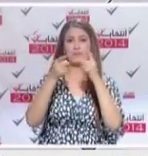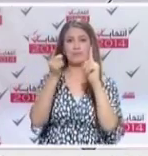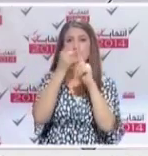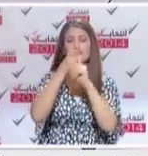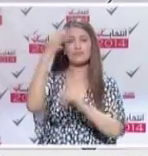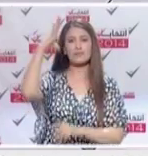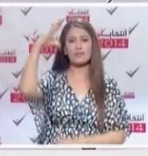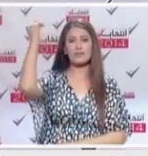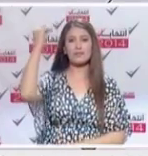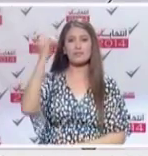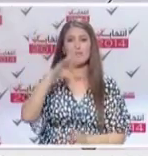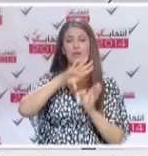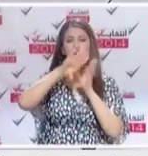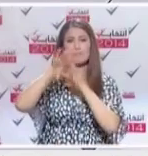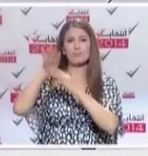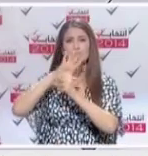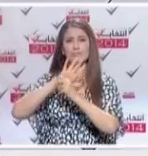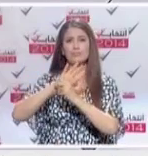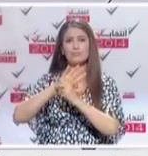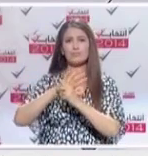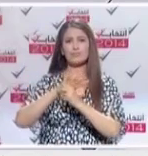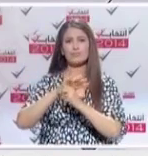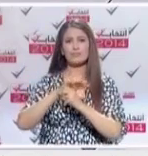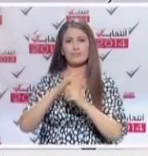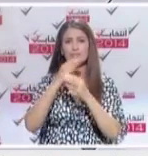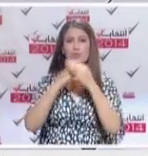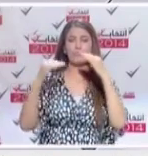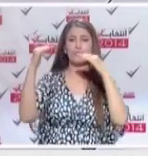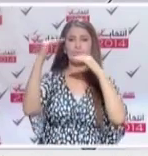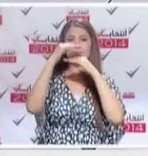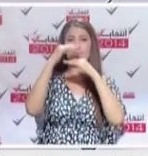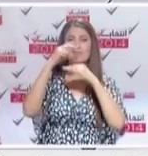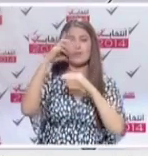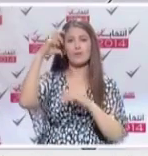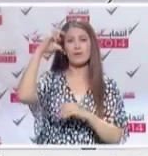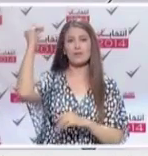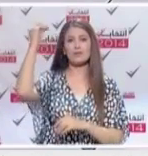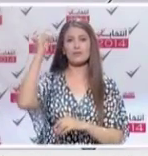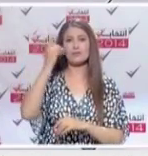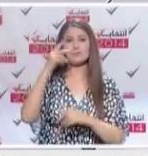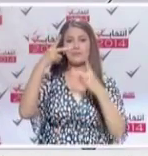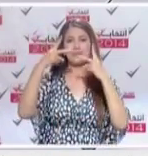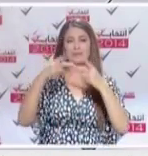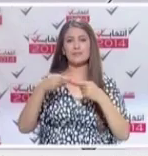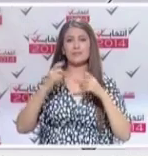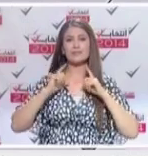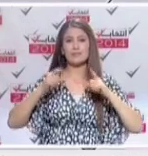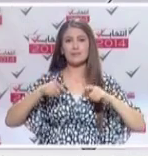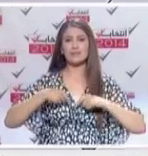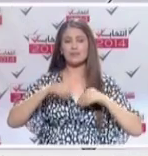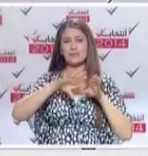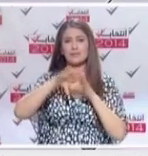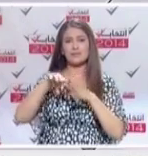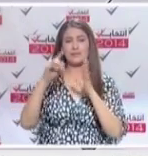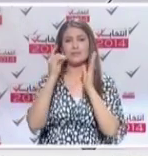بشكل نهائي كل من كان مسواه العلمي متدني يجب كما ضمننا في الفصل المتعلق